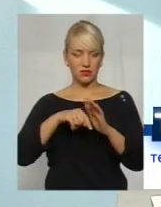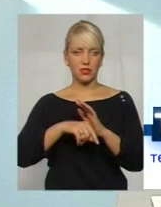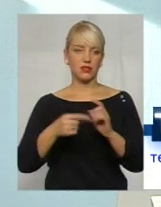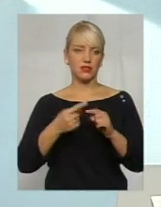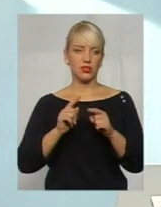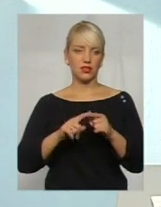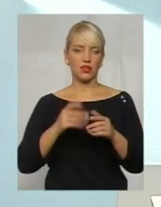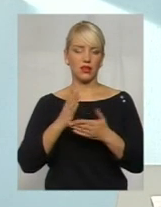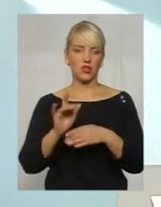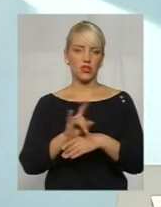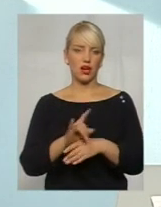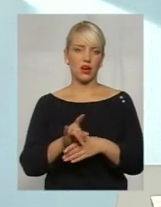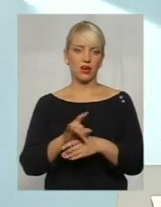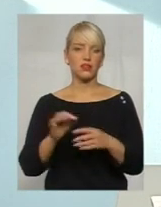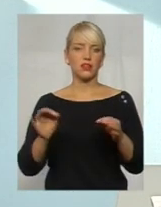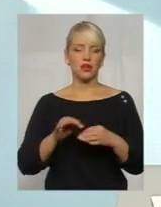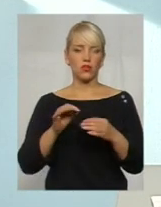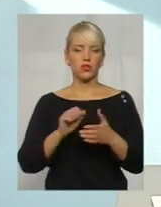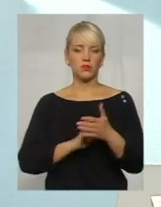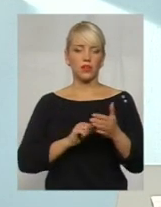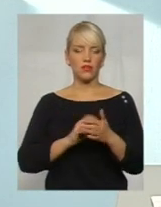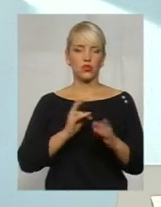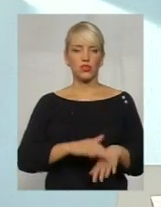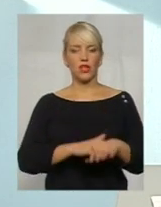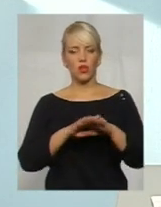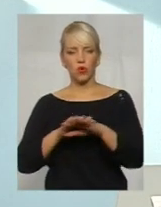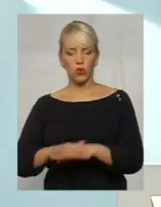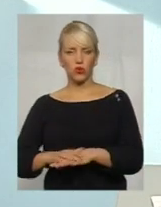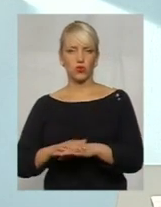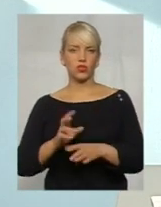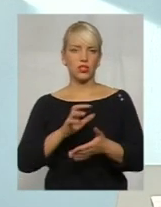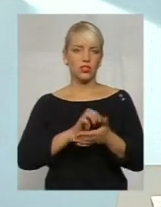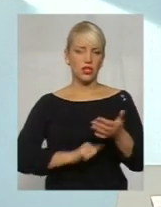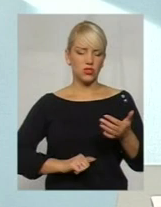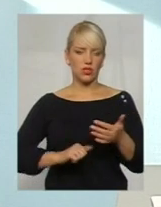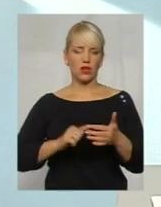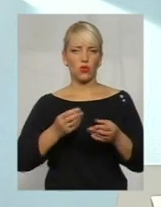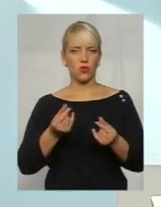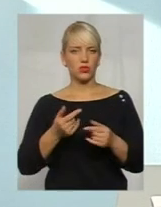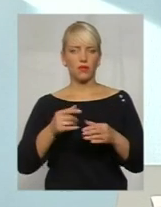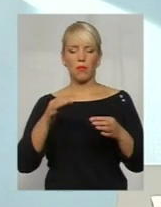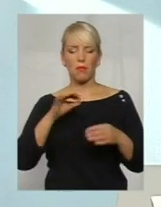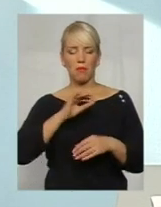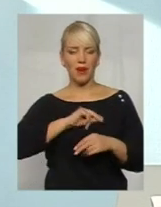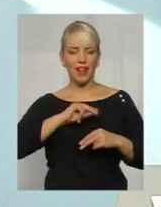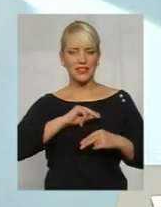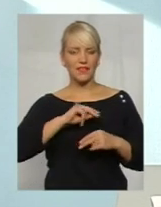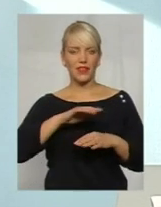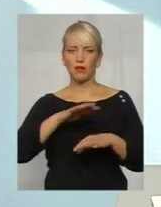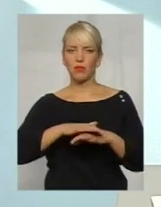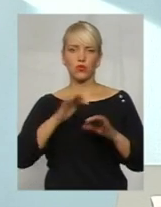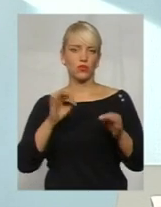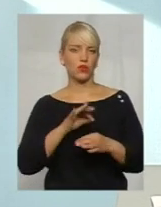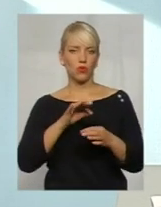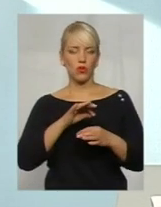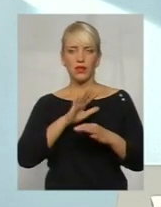ніколи з приводу надходження коштів, зняття коштів, працівники банку не телефонують і не розпитують ніяких реквізитів.